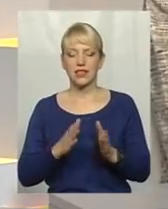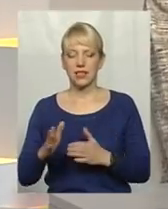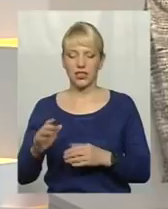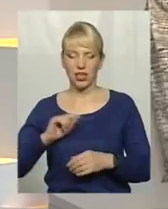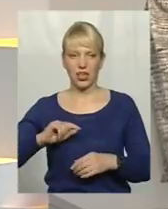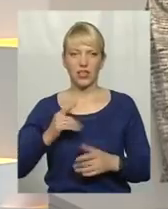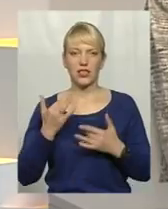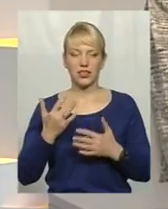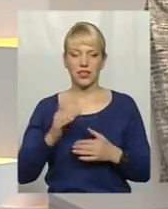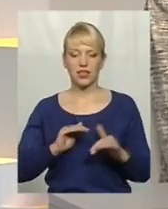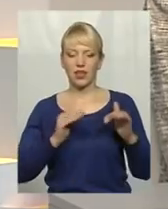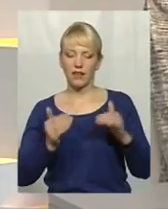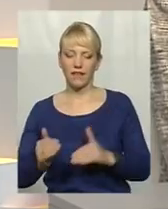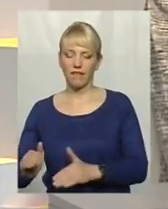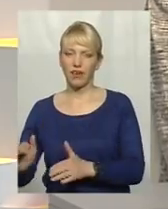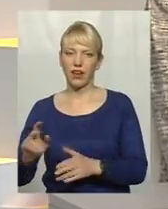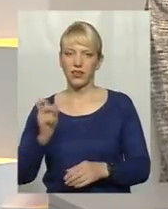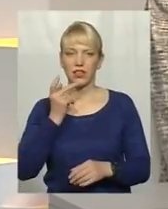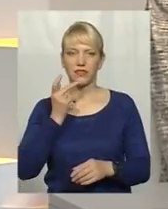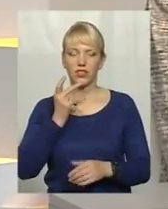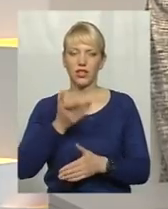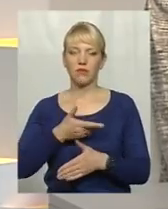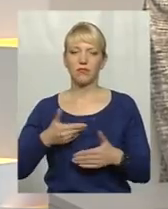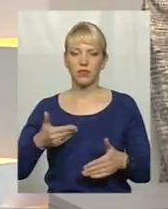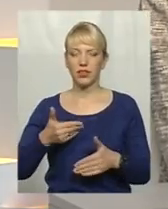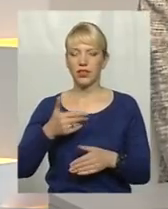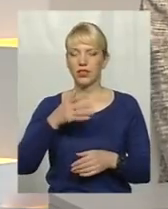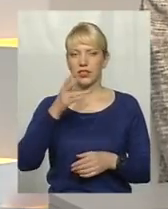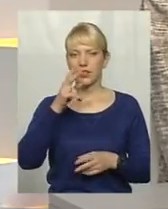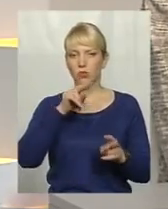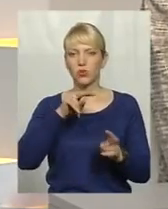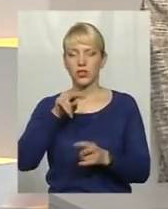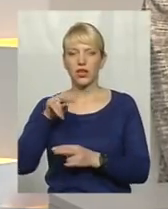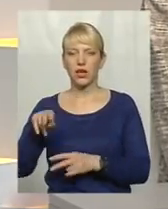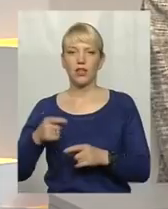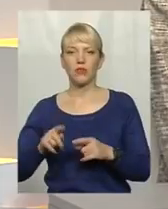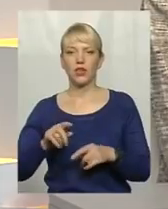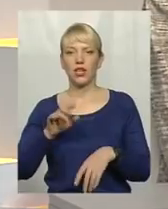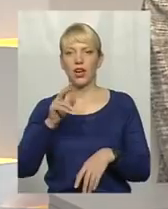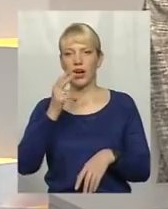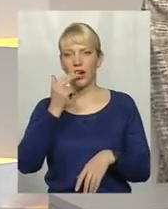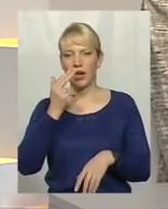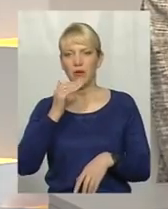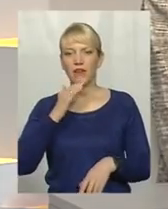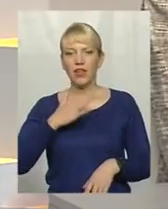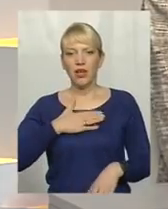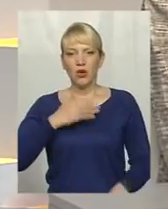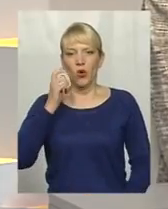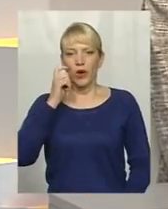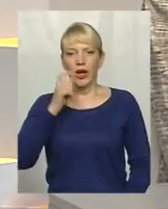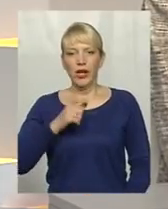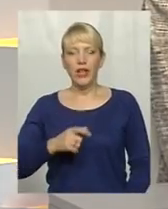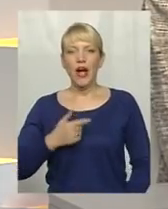хвиль, зазвичай, ми спостерігаємо ту грипу в нашій країні, на нашій території?